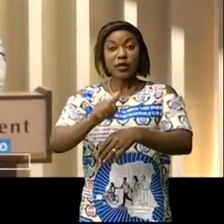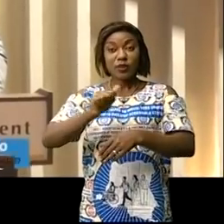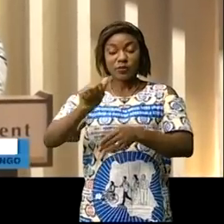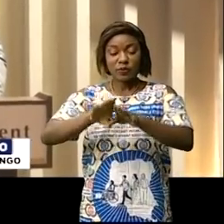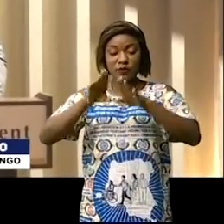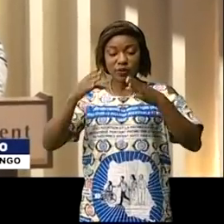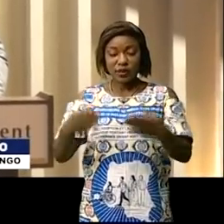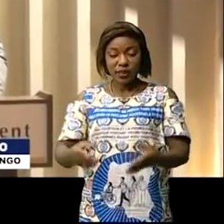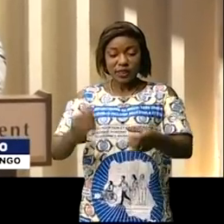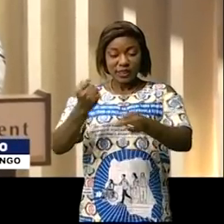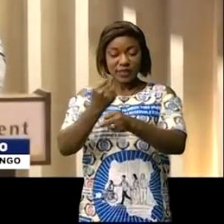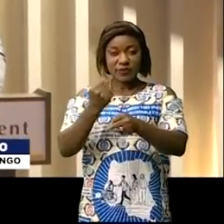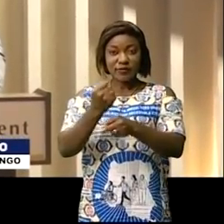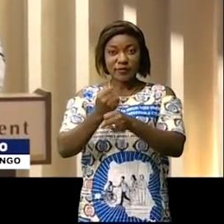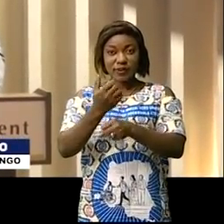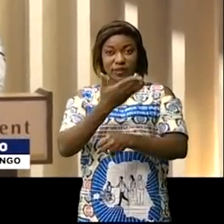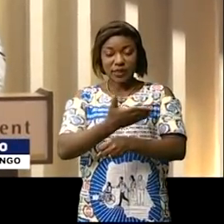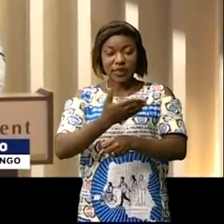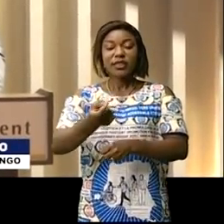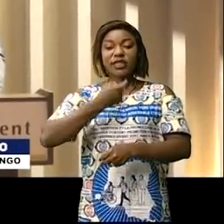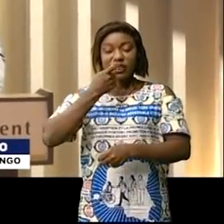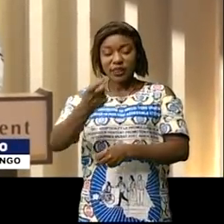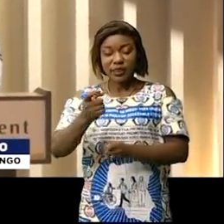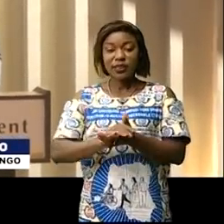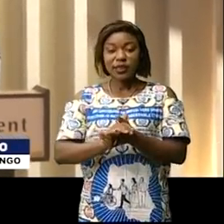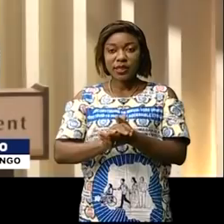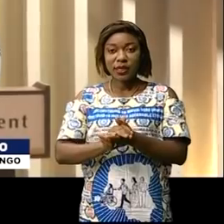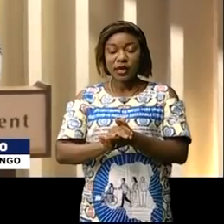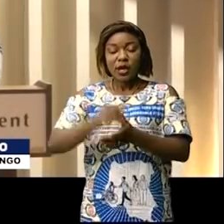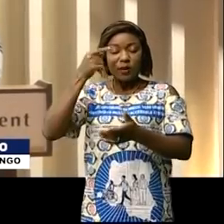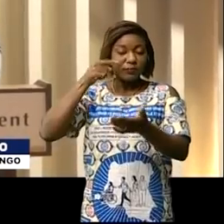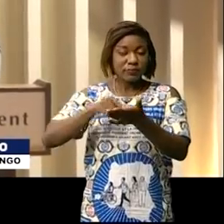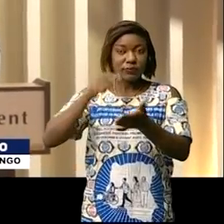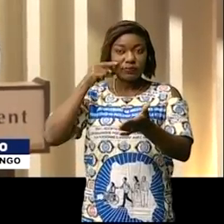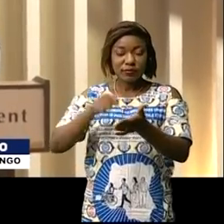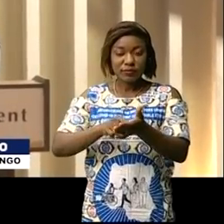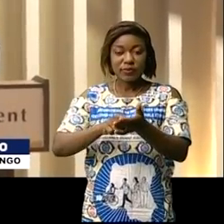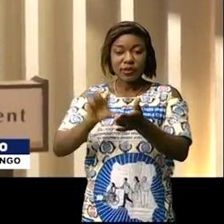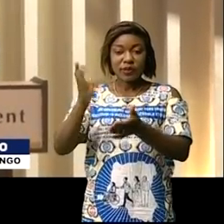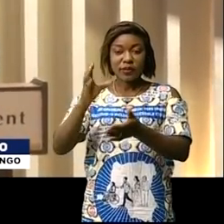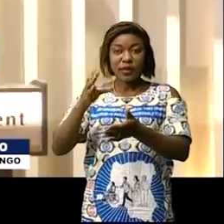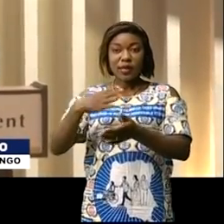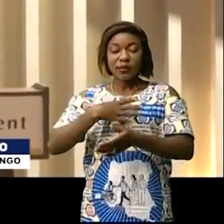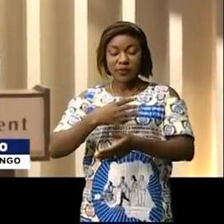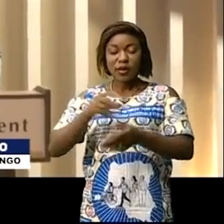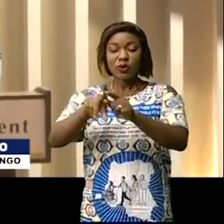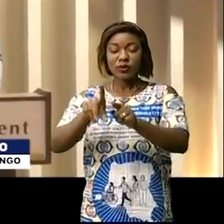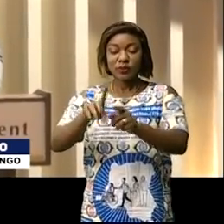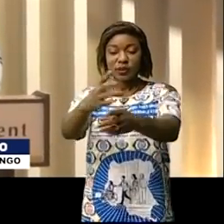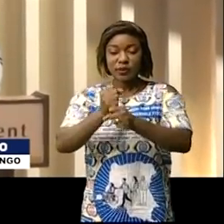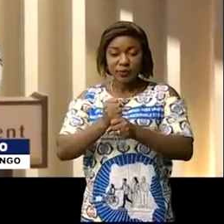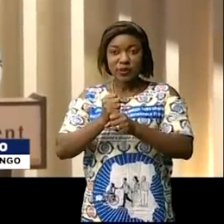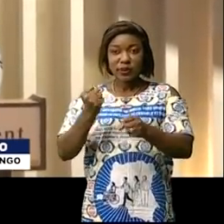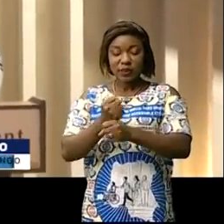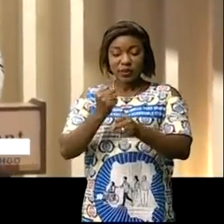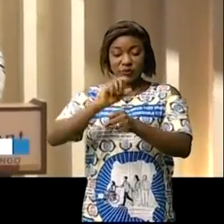'ouverture de ces assises, je tiens notamment à marquer d'une pierre blanche la prise de fonction de